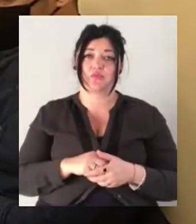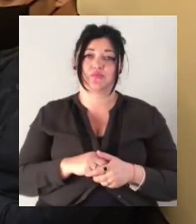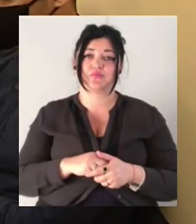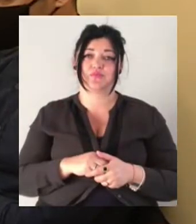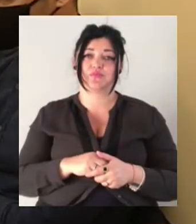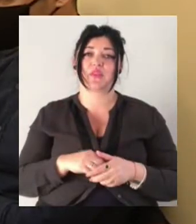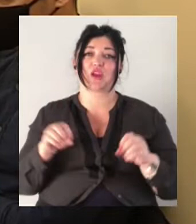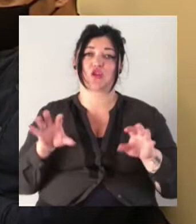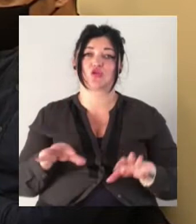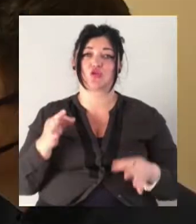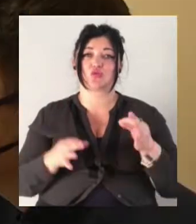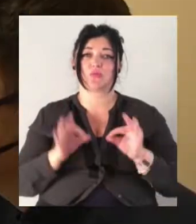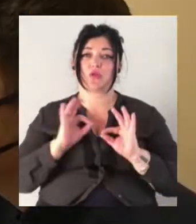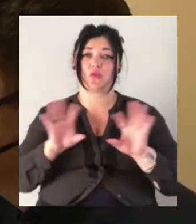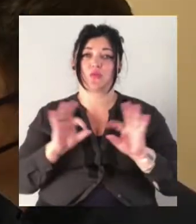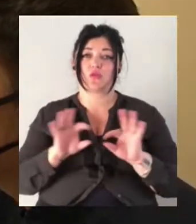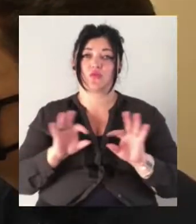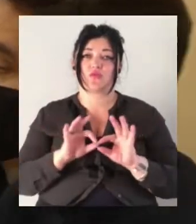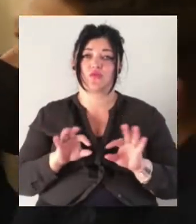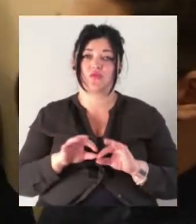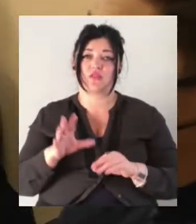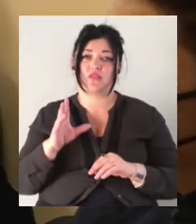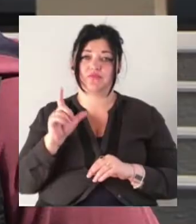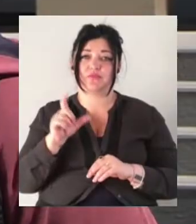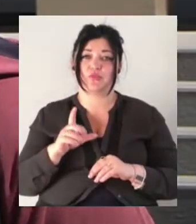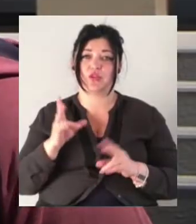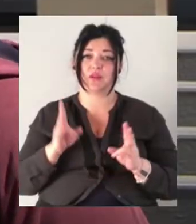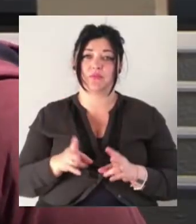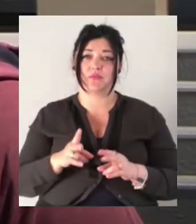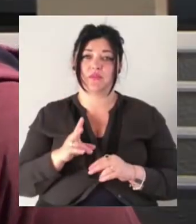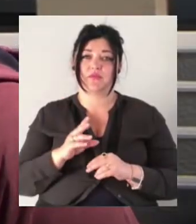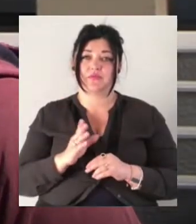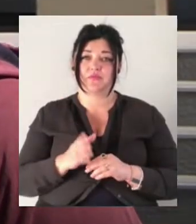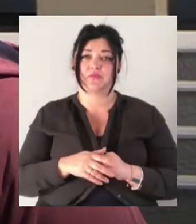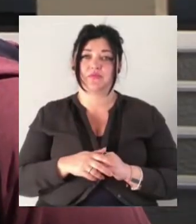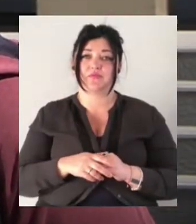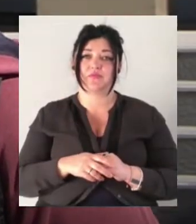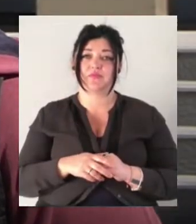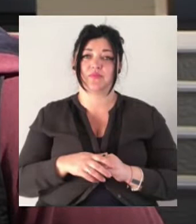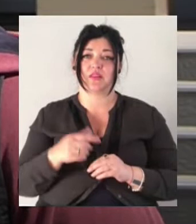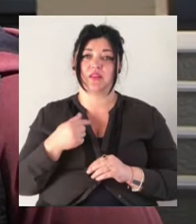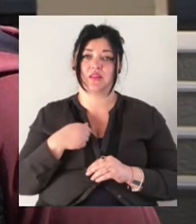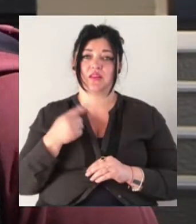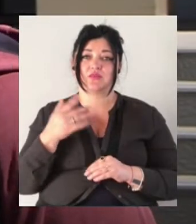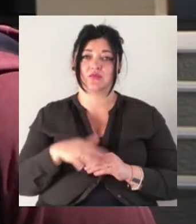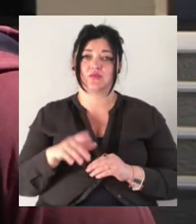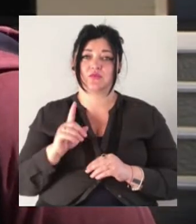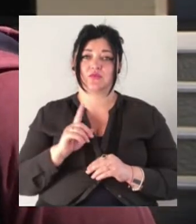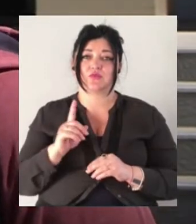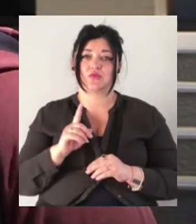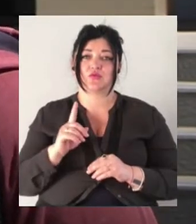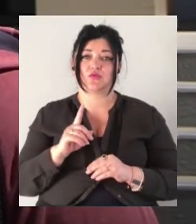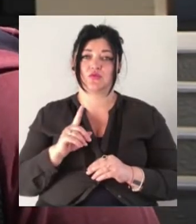Рішення суду прокоментували потерпілий Віталій Устименко та його захисниця. Є великі сумніви, що вироком суду буде,